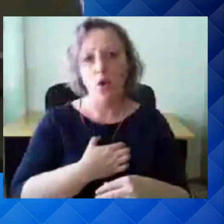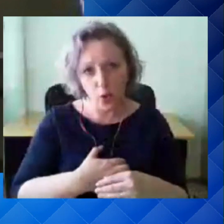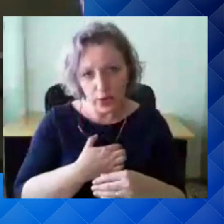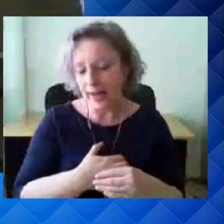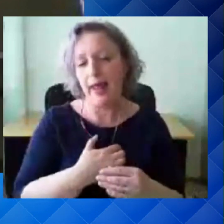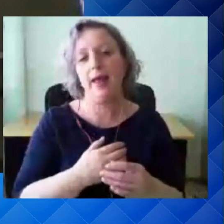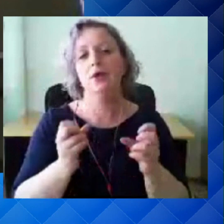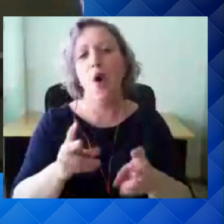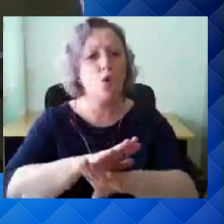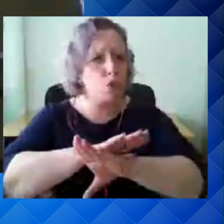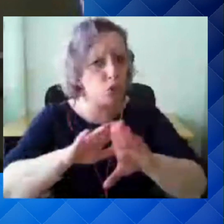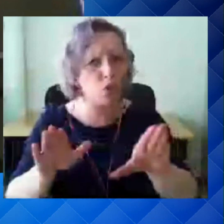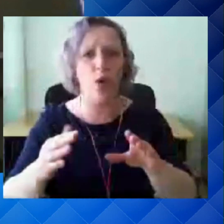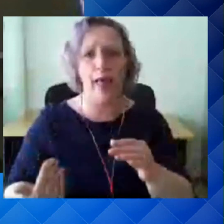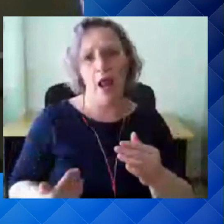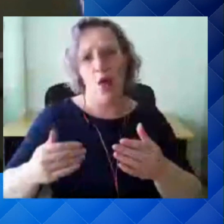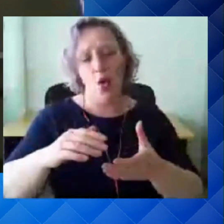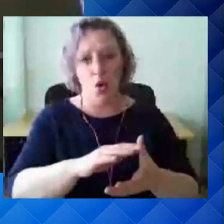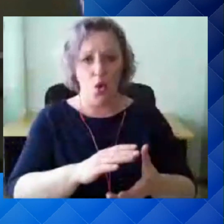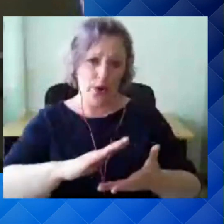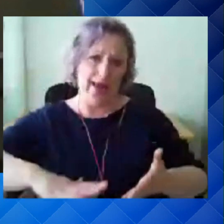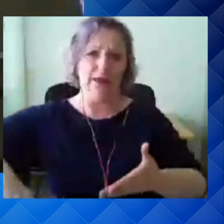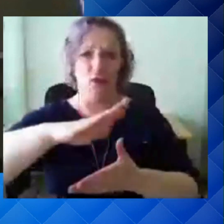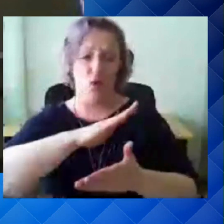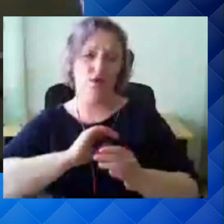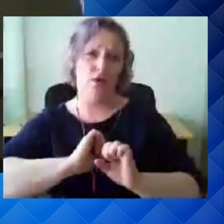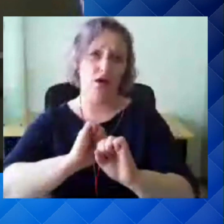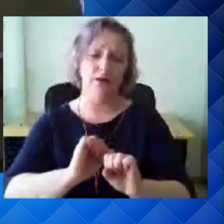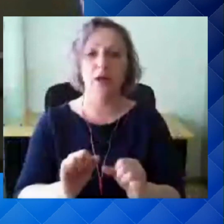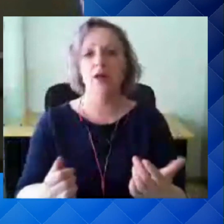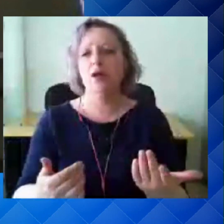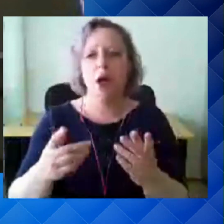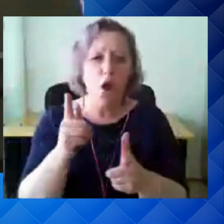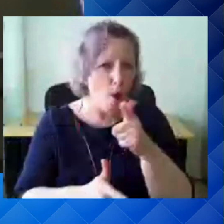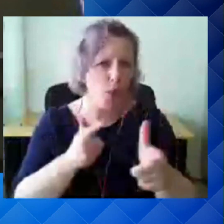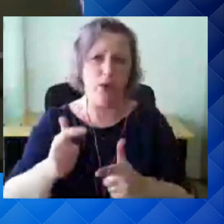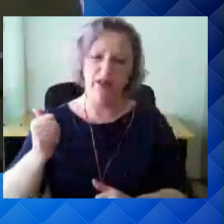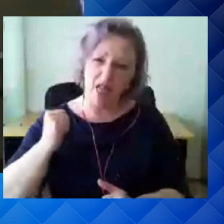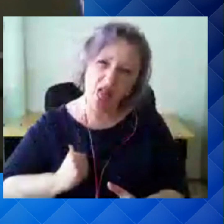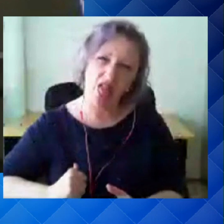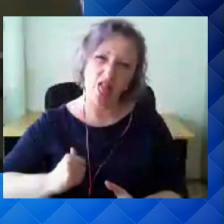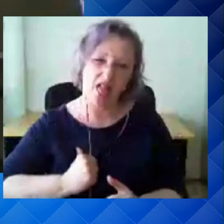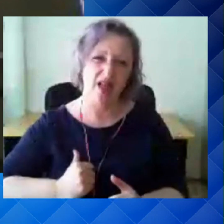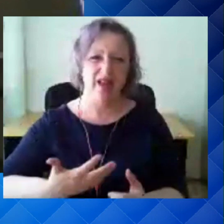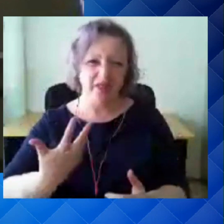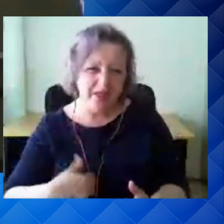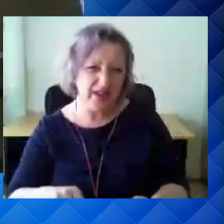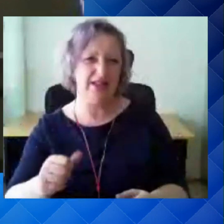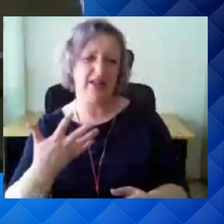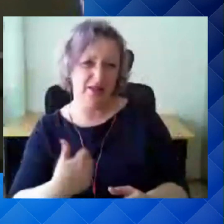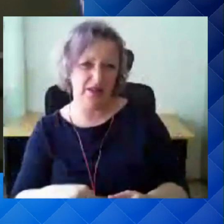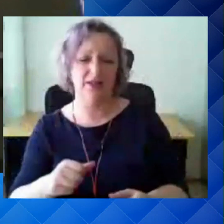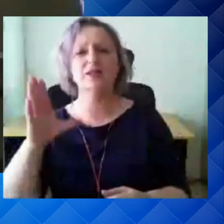paljudele, aga see ei ole ka välja kannatamatu. Mina saan sellega hakkama ja ma arvan, et ka paljud teised saavad sellega veel suvel hakkama.